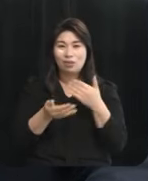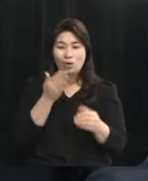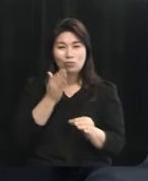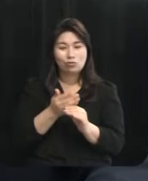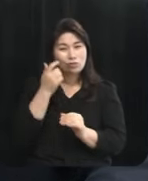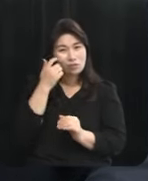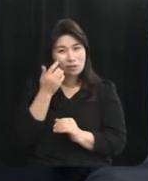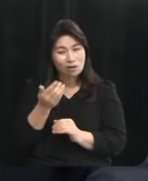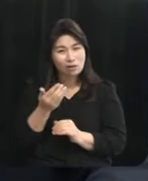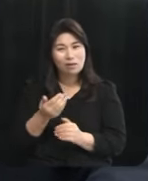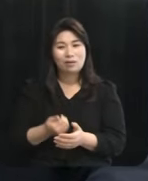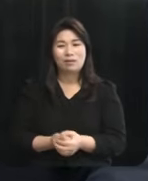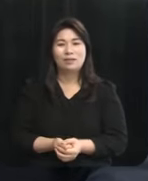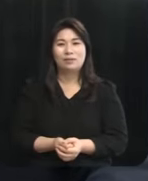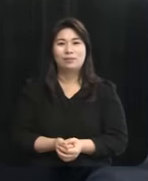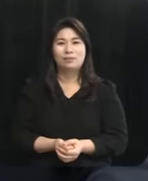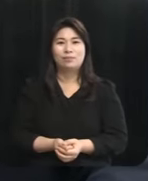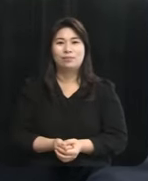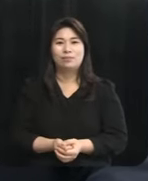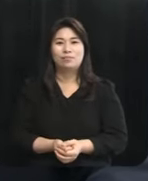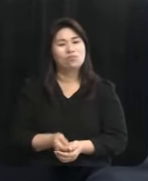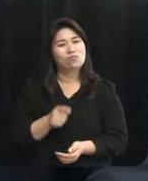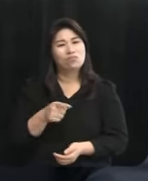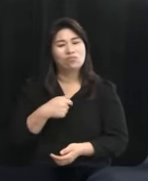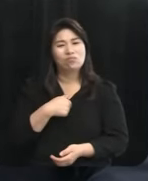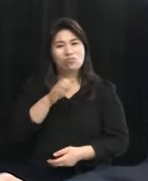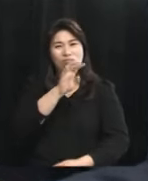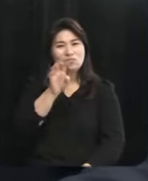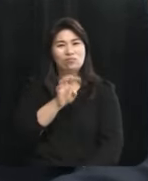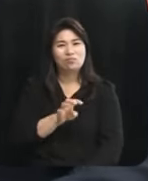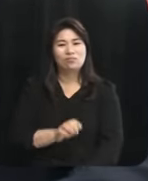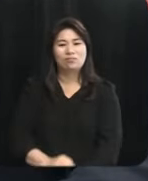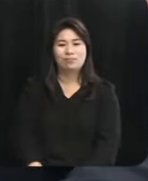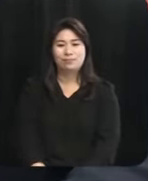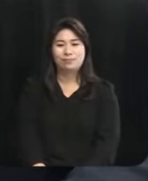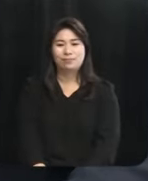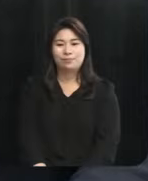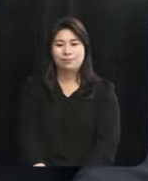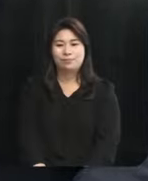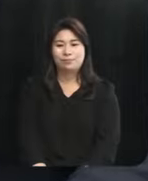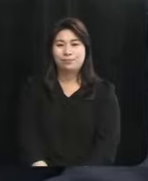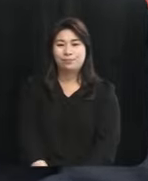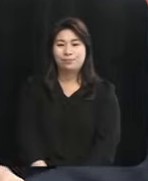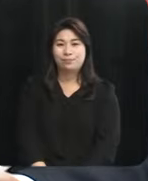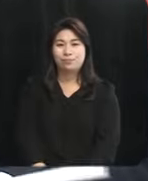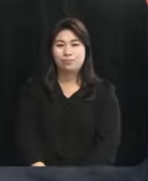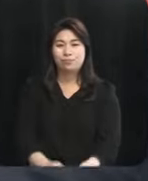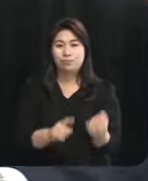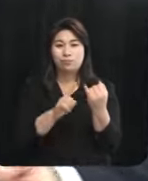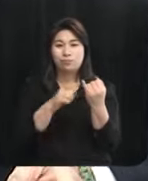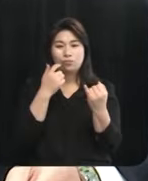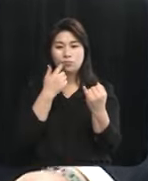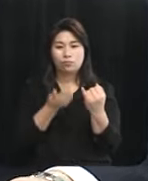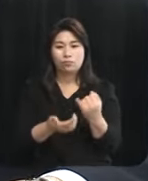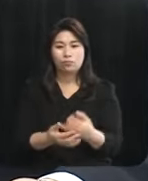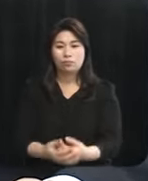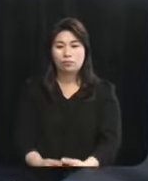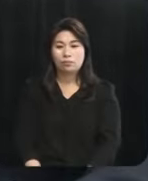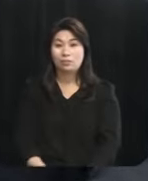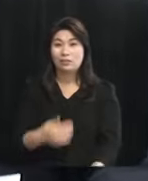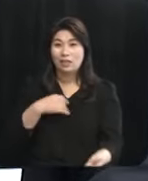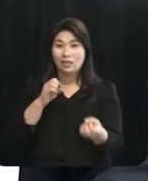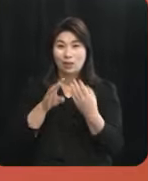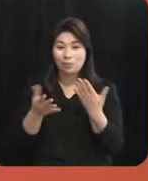저는 이 부분에 대해서 상당한 의문을 품지 않을 수 없습니다 우리 강순아 후보님께 여쭙겠습니다 질문에